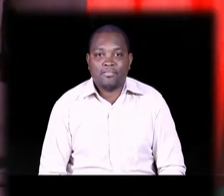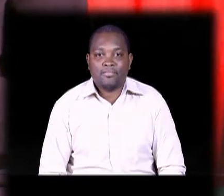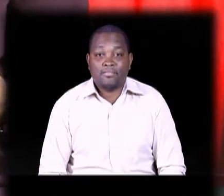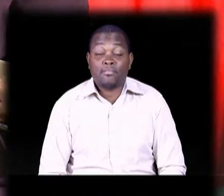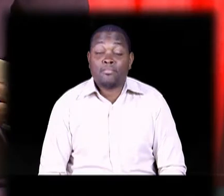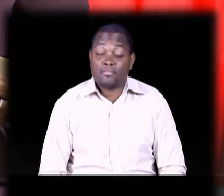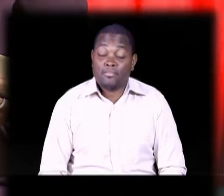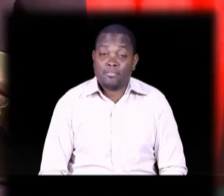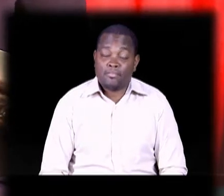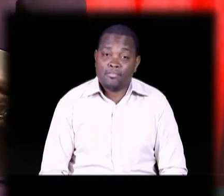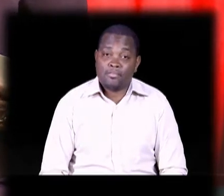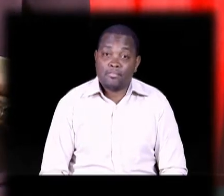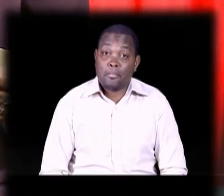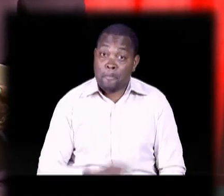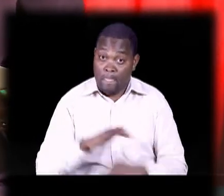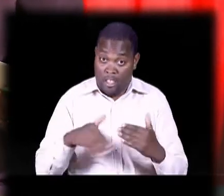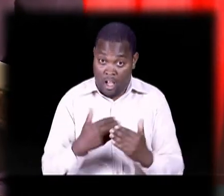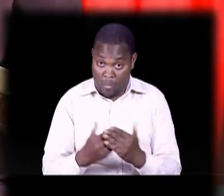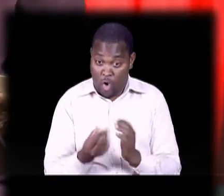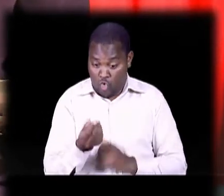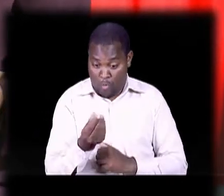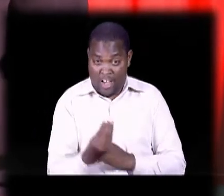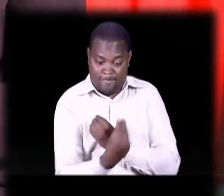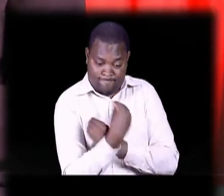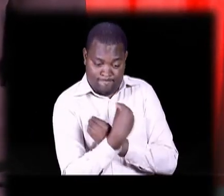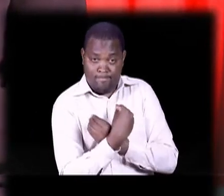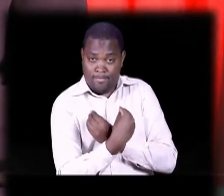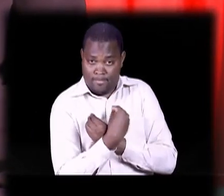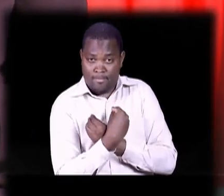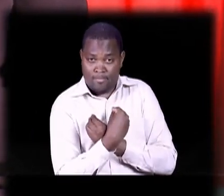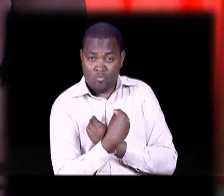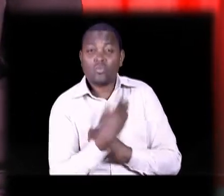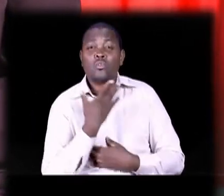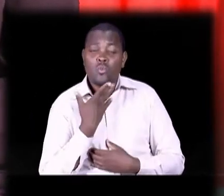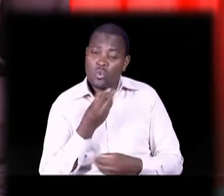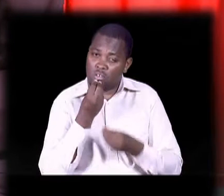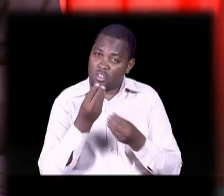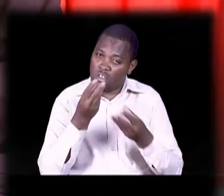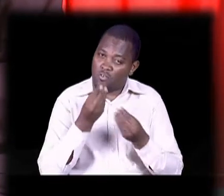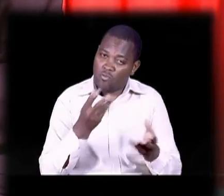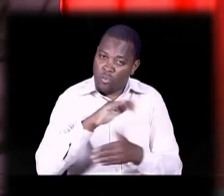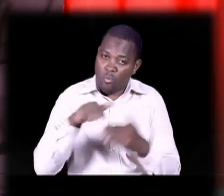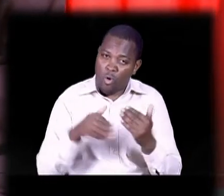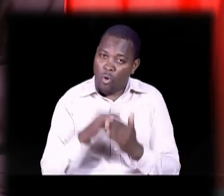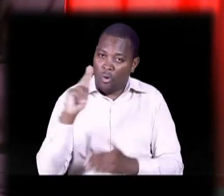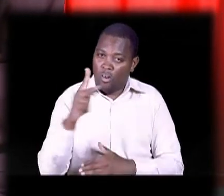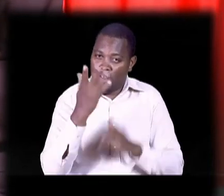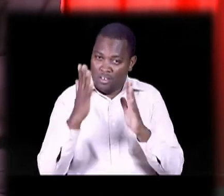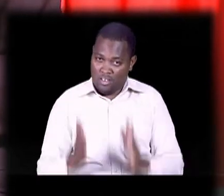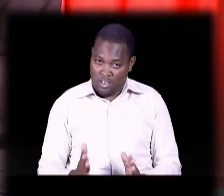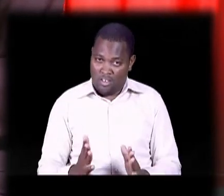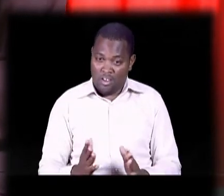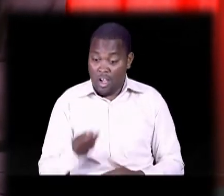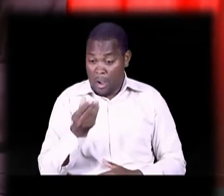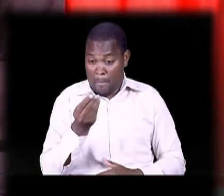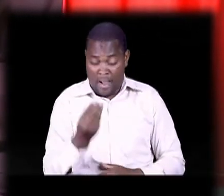About Bribing Nataka ni wajulishe wa Kenya wote Bribing of voters is